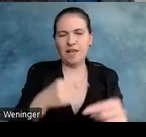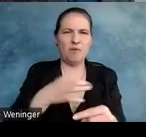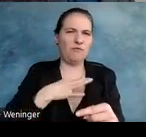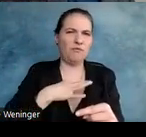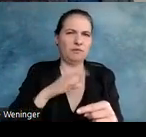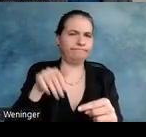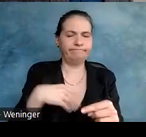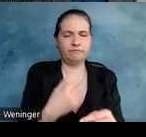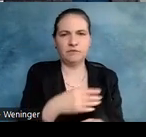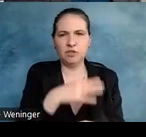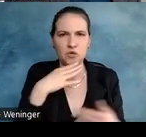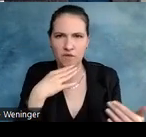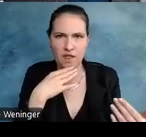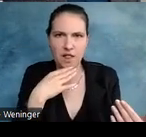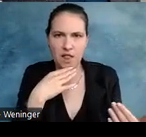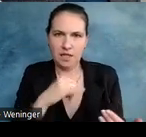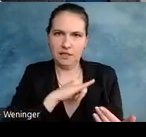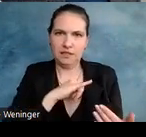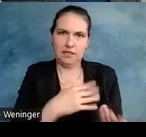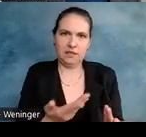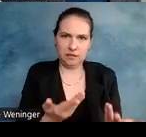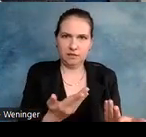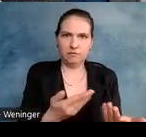ist in der Handreichung jetzt nicht weiter adressiert.